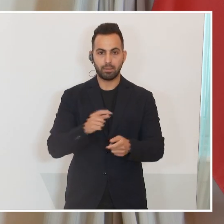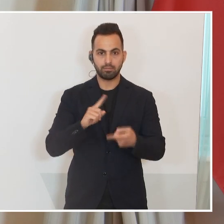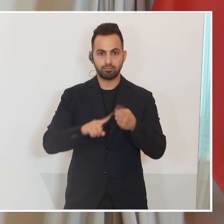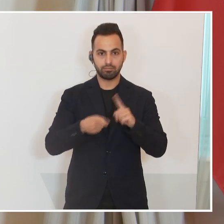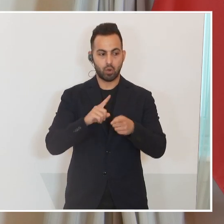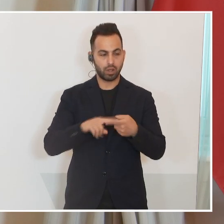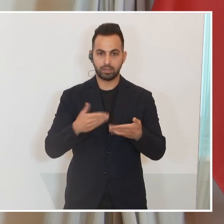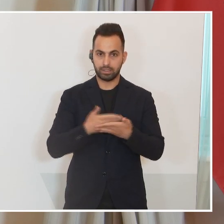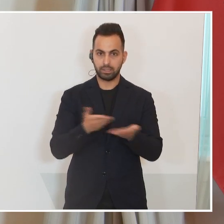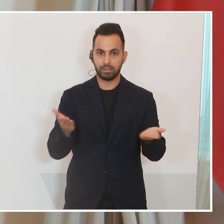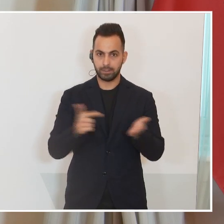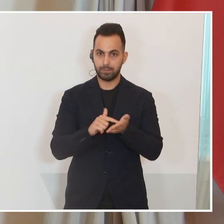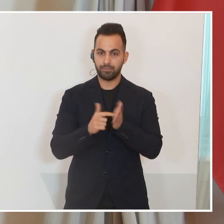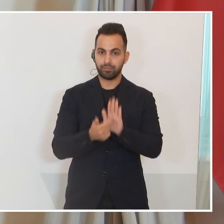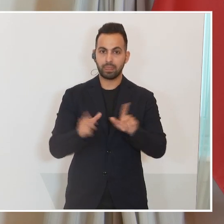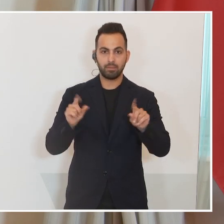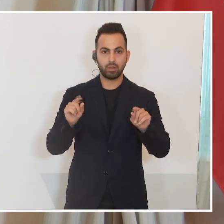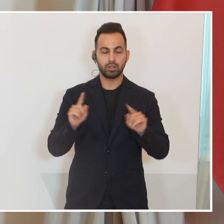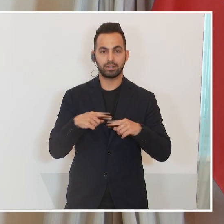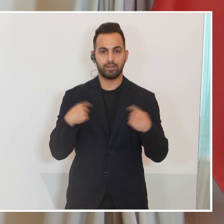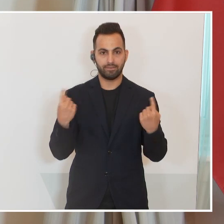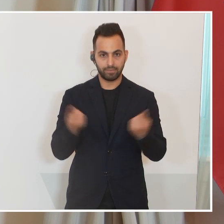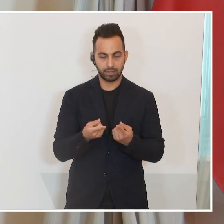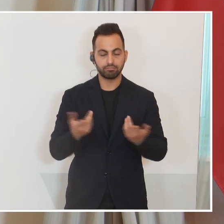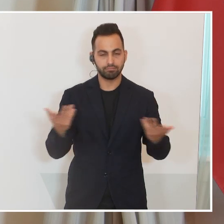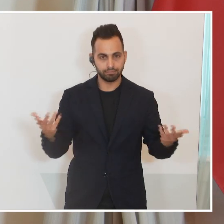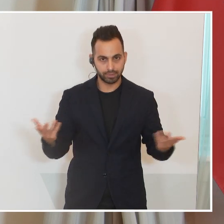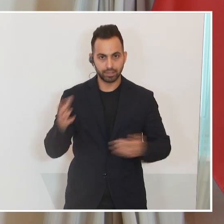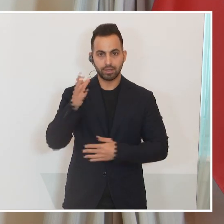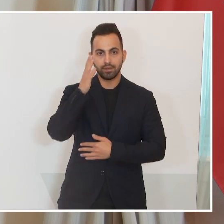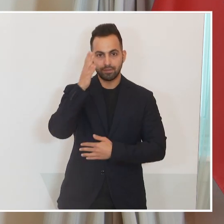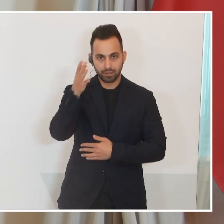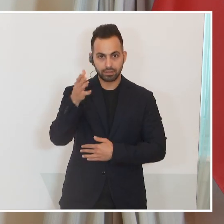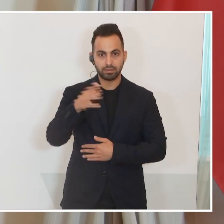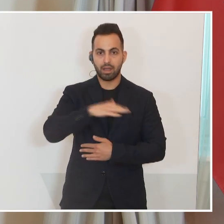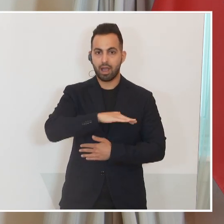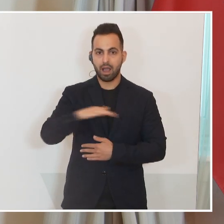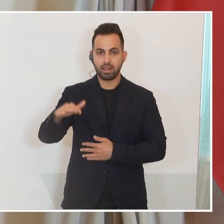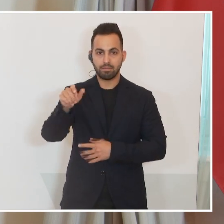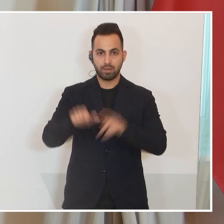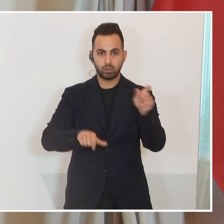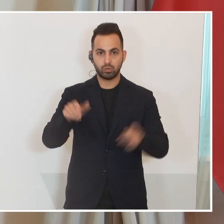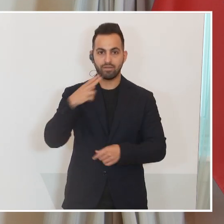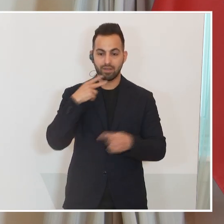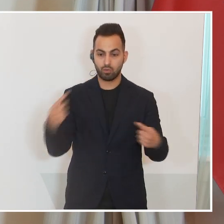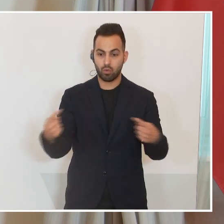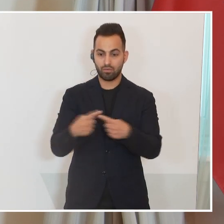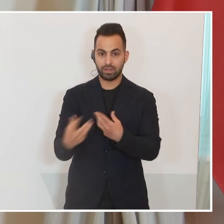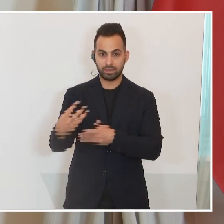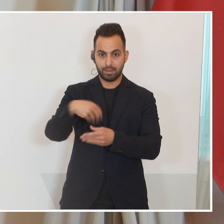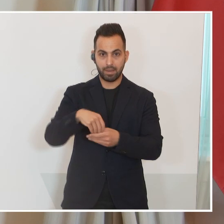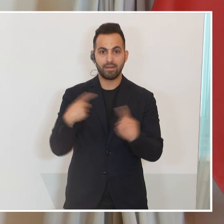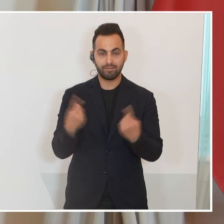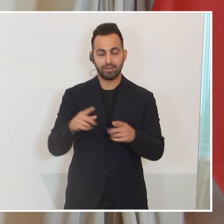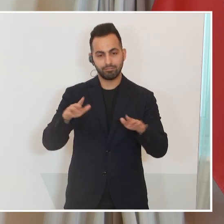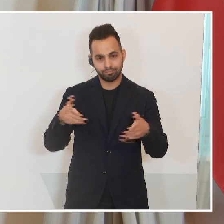Das heißt, dass wir mit allen, die sich im Konflikt befinden, reden und gleichzeitig